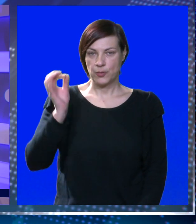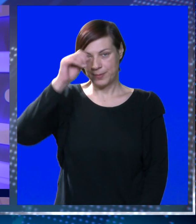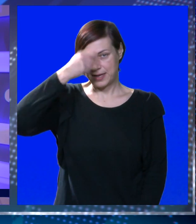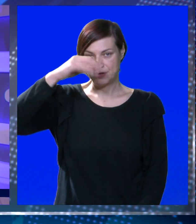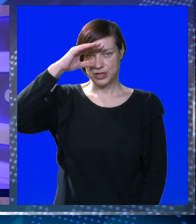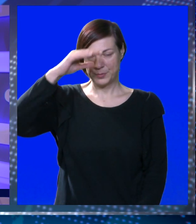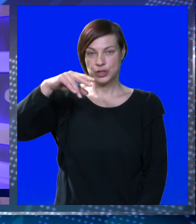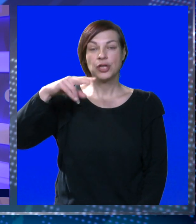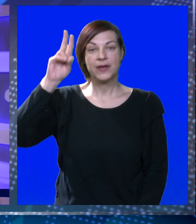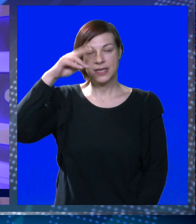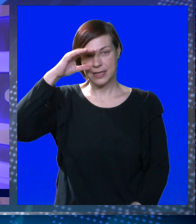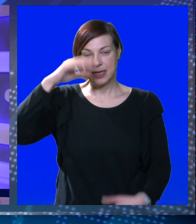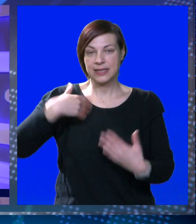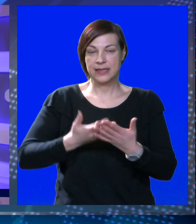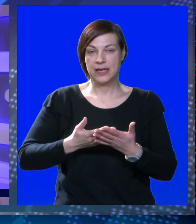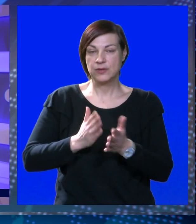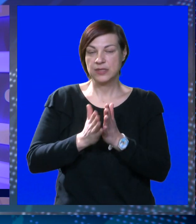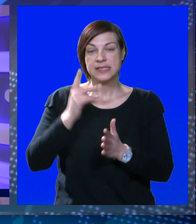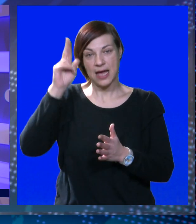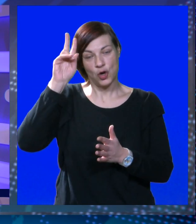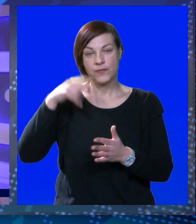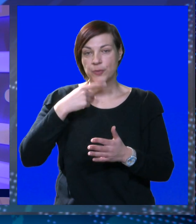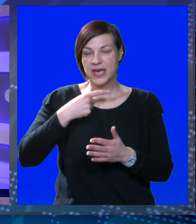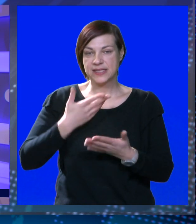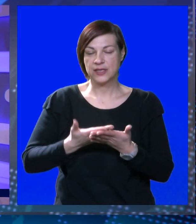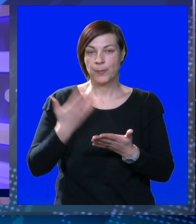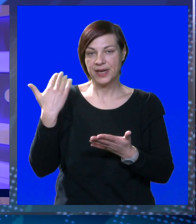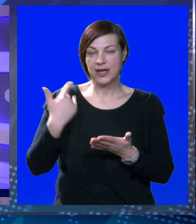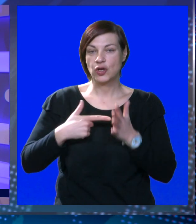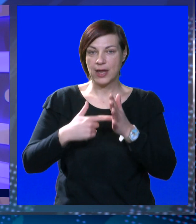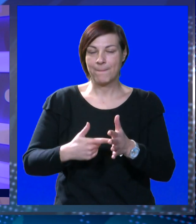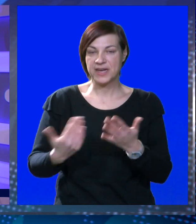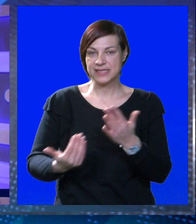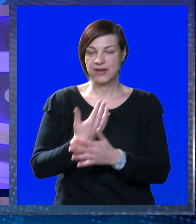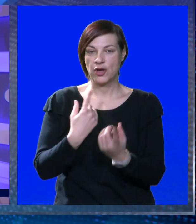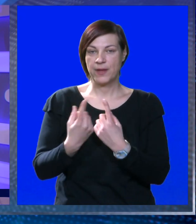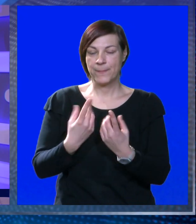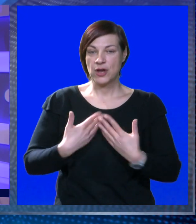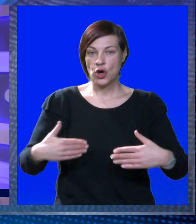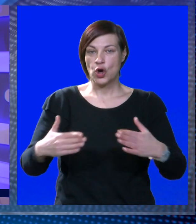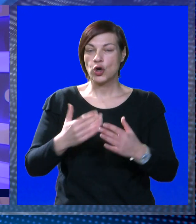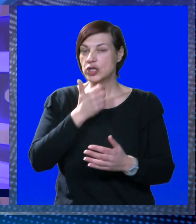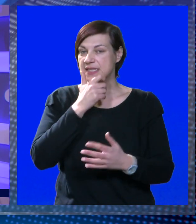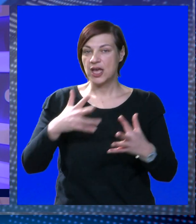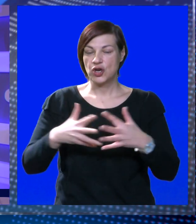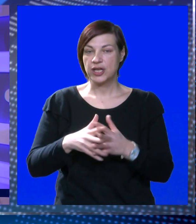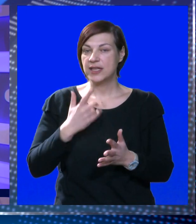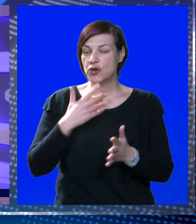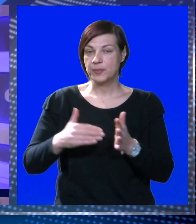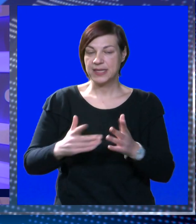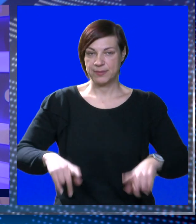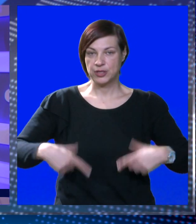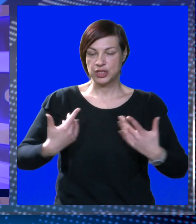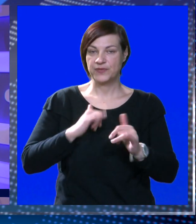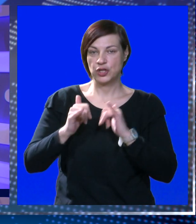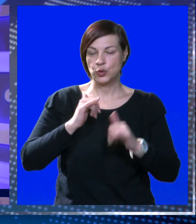Dobar večer poštovani gledatelji u Dnevniku na znakovnom jeziku. Prije nekoliko dana predstavljen je novi prometni režim oko povijesne jezgre koji bi